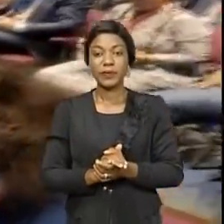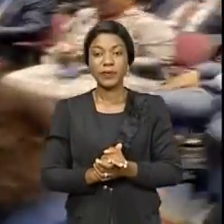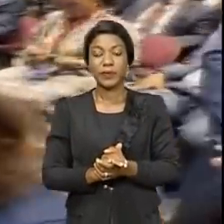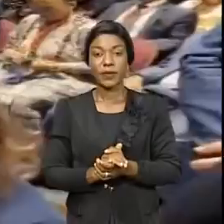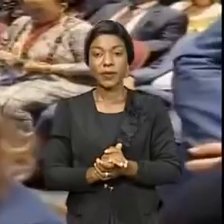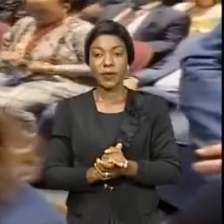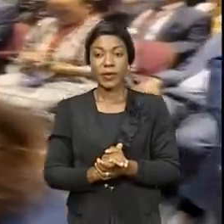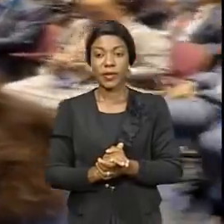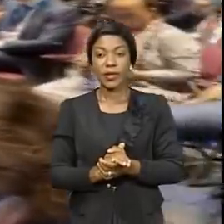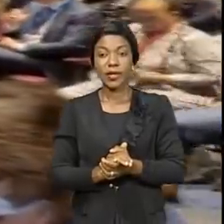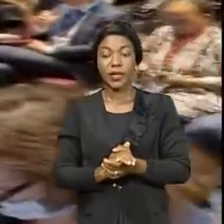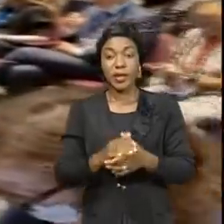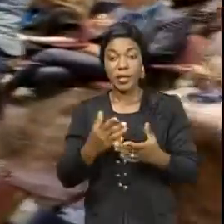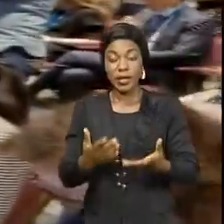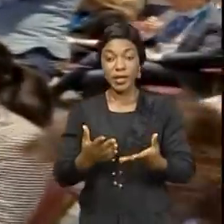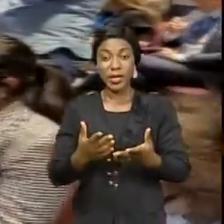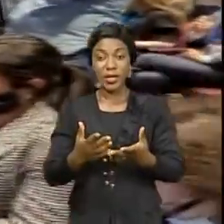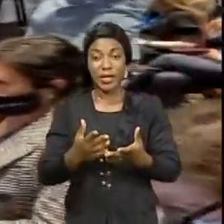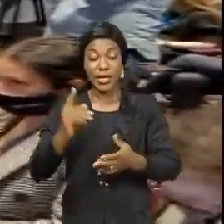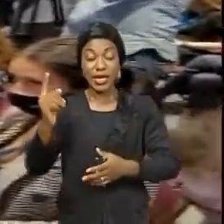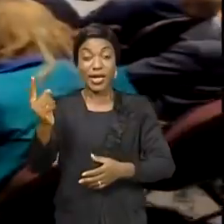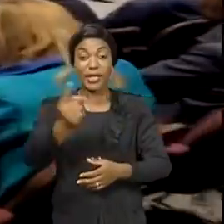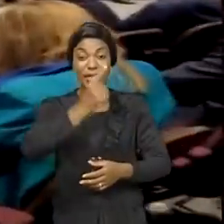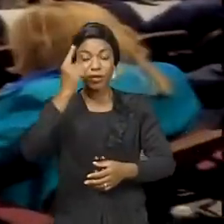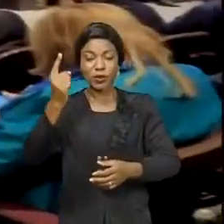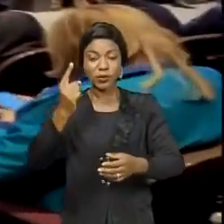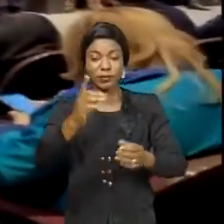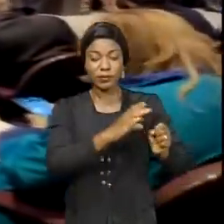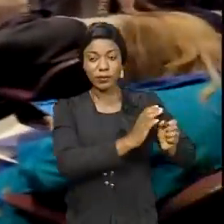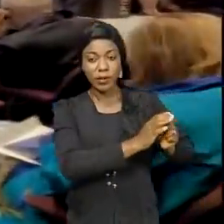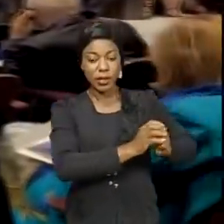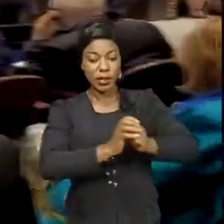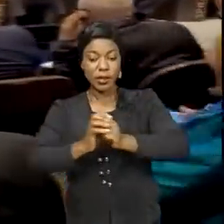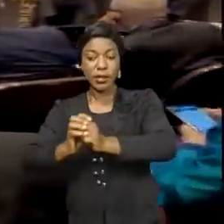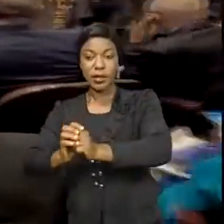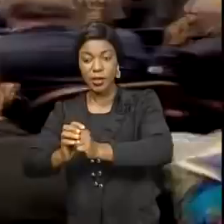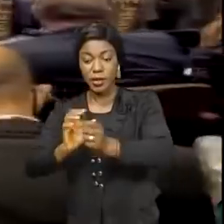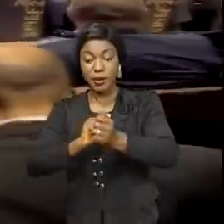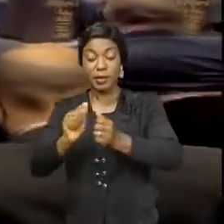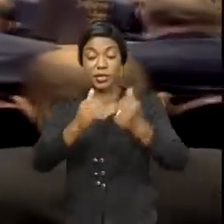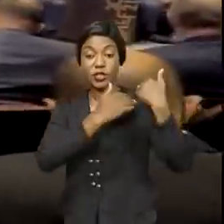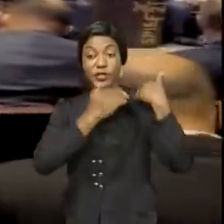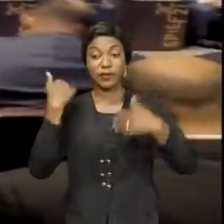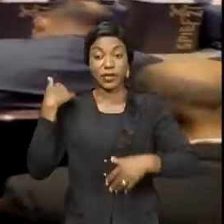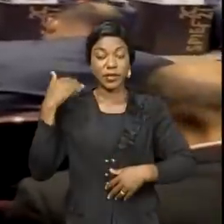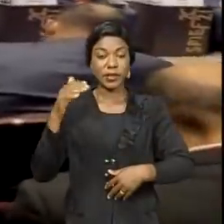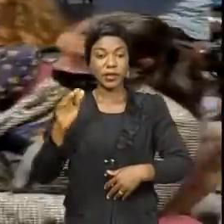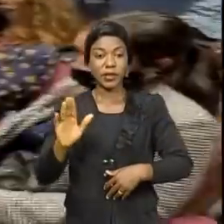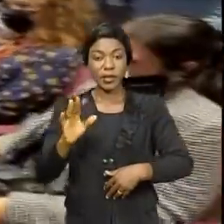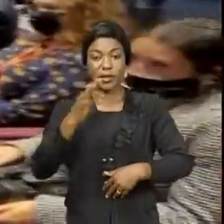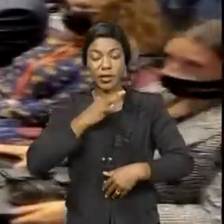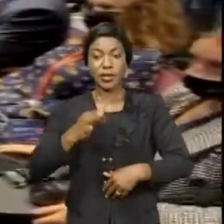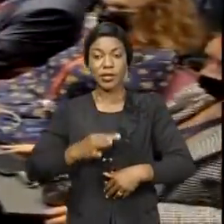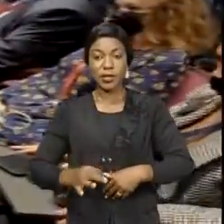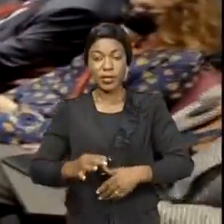Un comeback à l'international de la RDC porté par les chefs de l'État, Félix-Antoine Tchiseké de Chilombo,